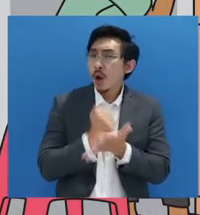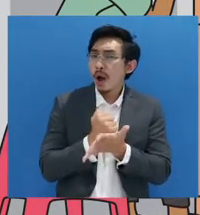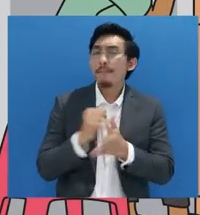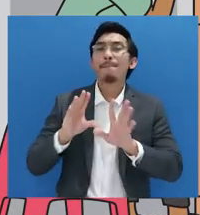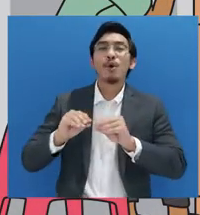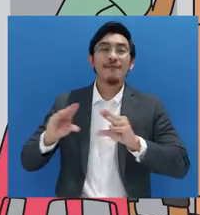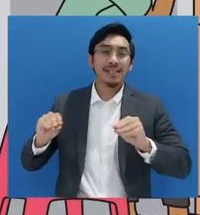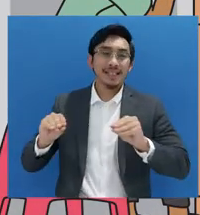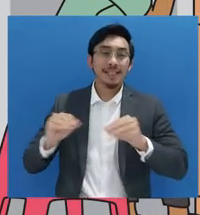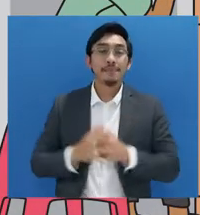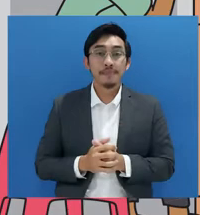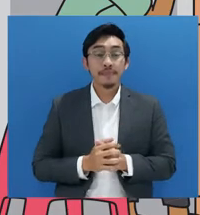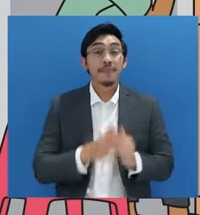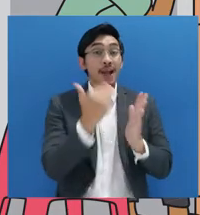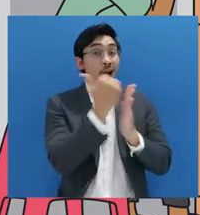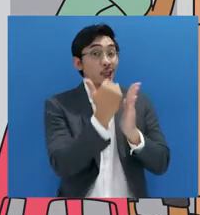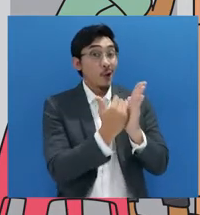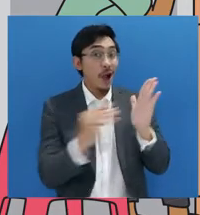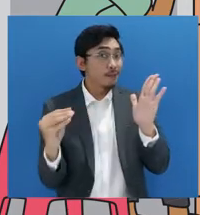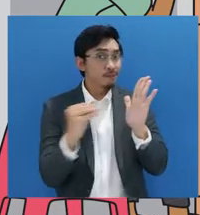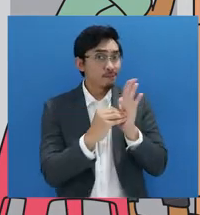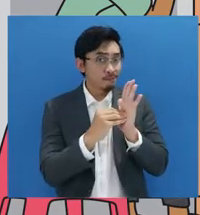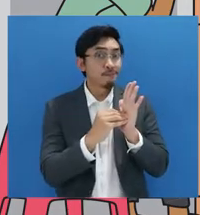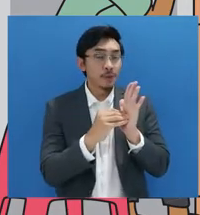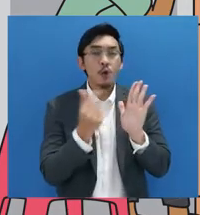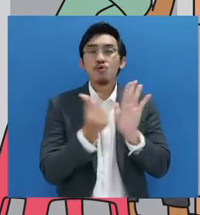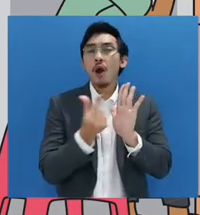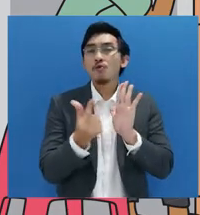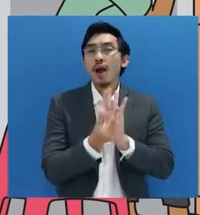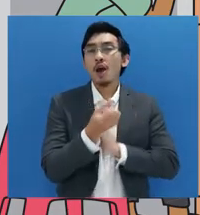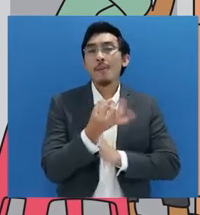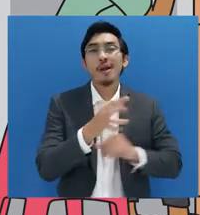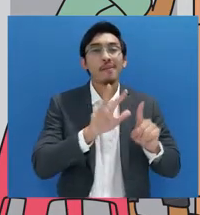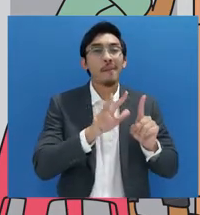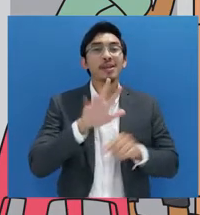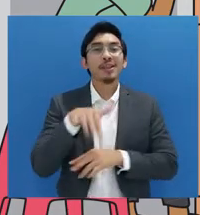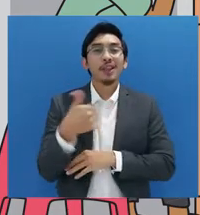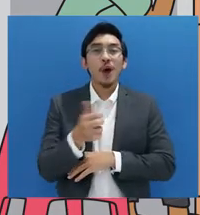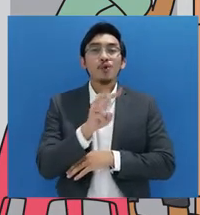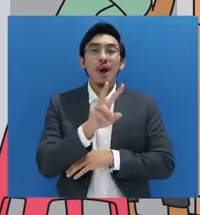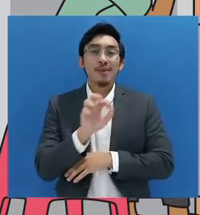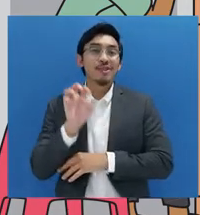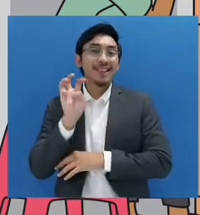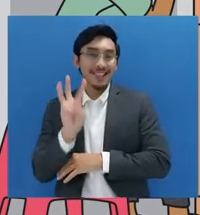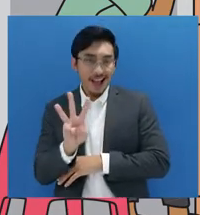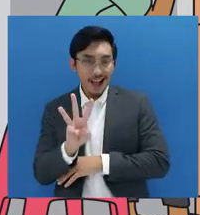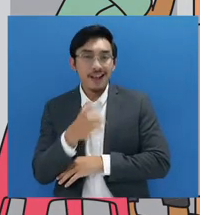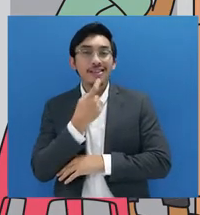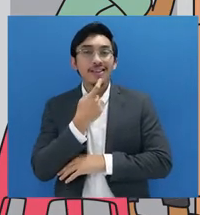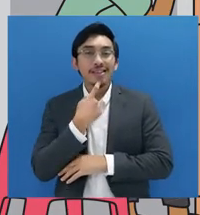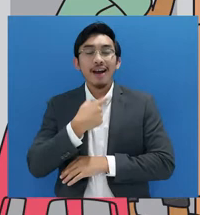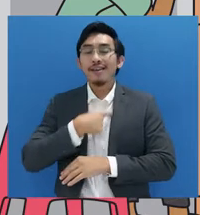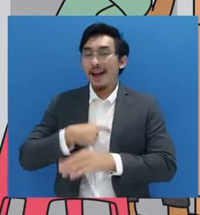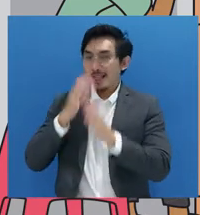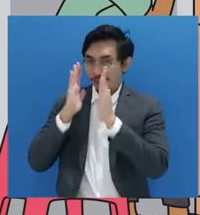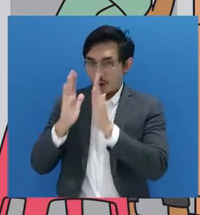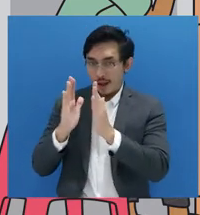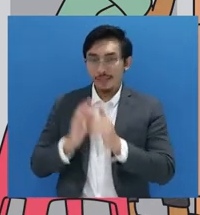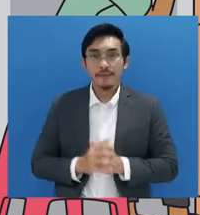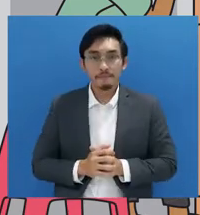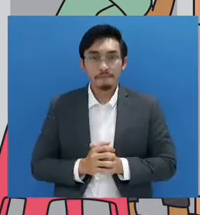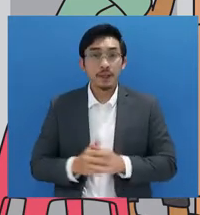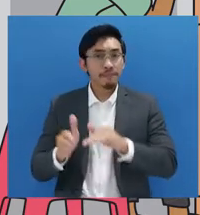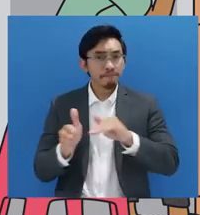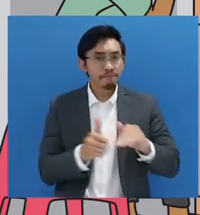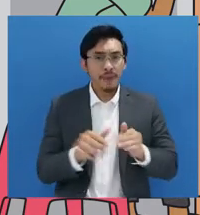kewajiban pro bono bagi advokat diatur dalam Undang-Undang No. 18 tahun 2003 tentang advokat. Sedangkan, bantuan